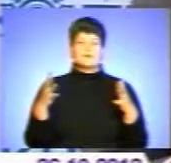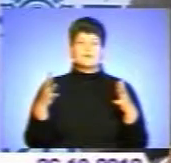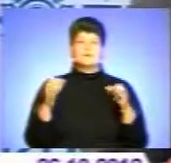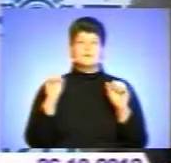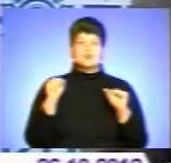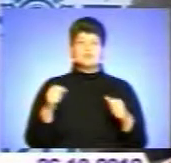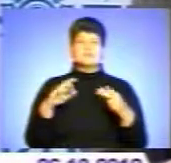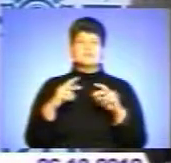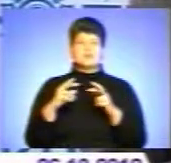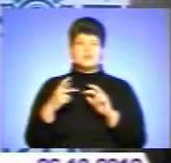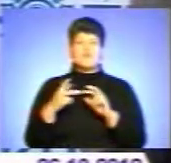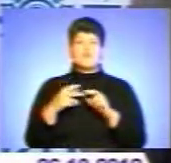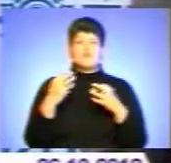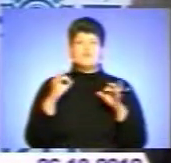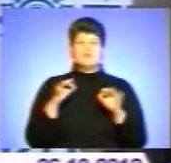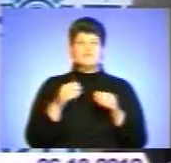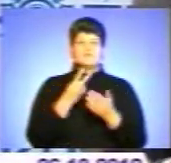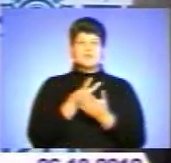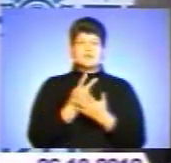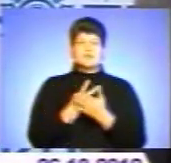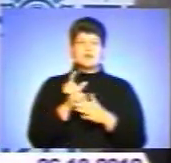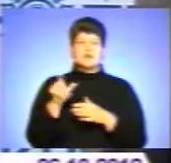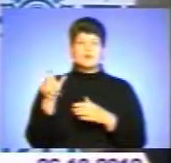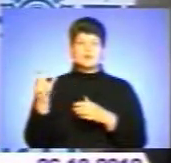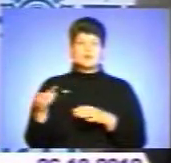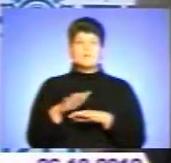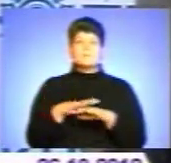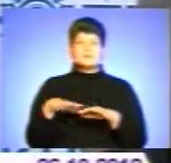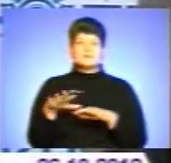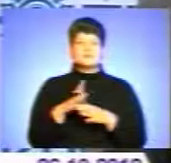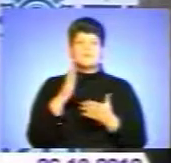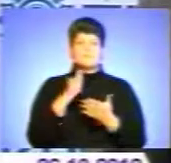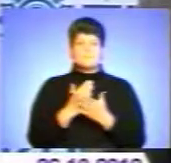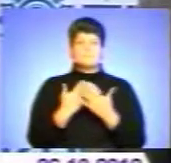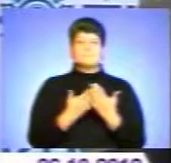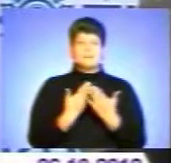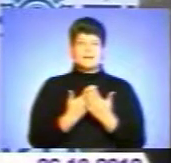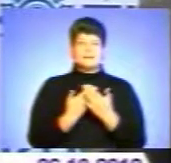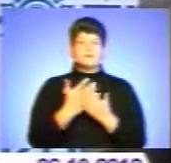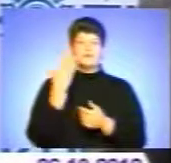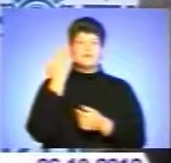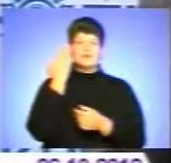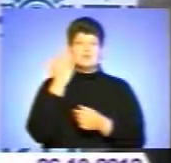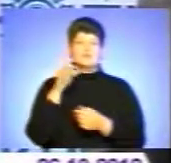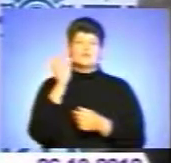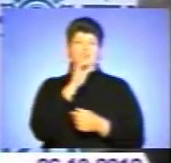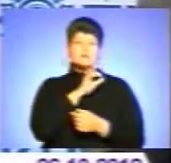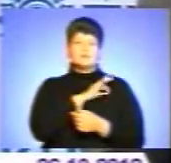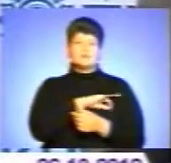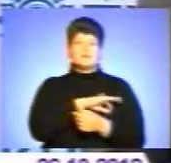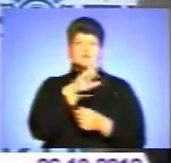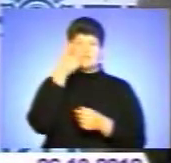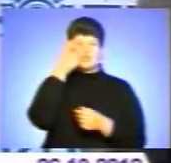змінювати вилове виявлення громадян. Тому що масово ми маємо приклади, коли використовуються і